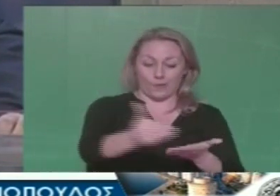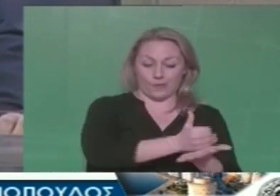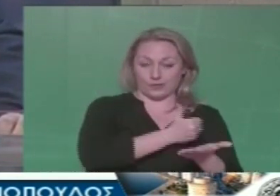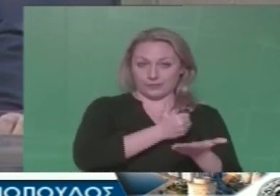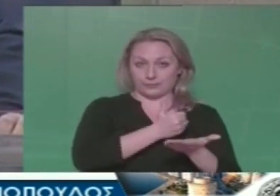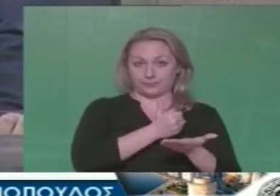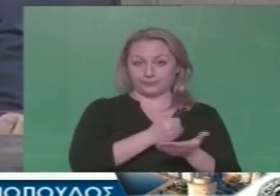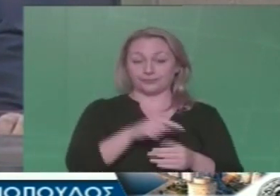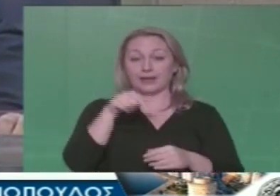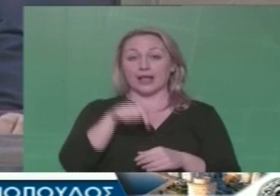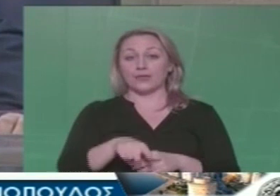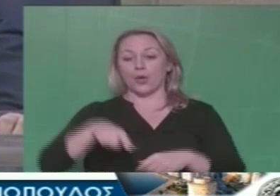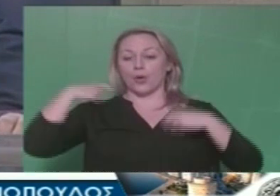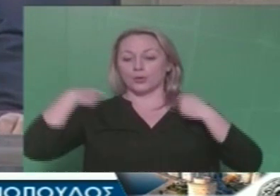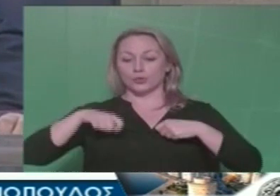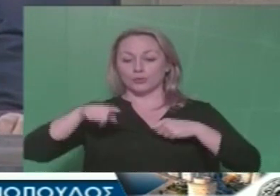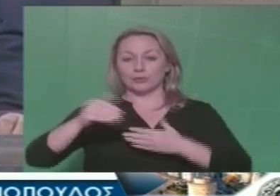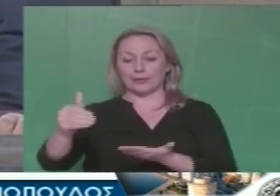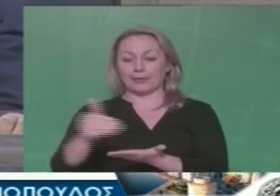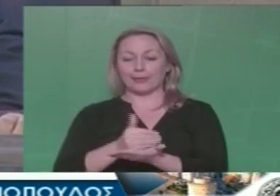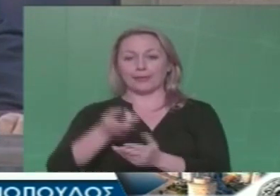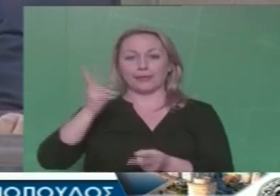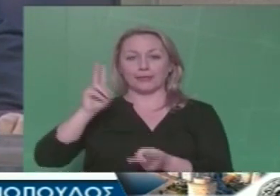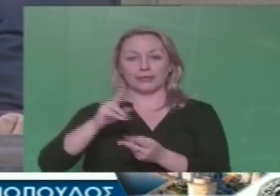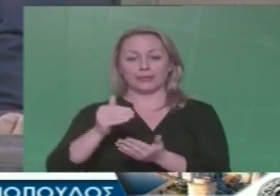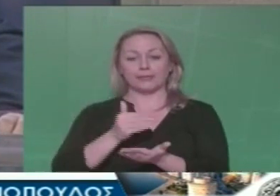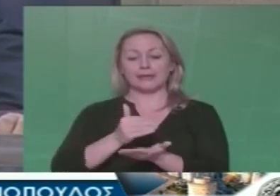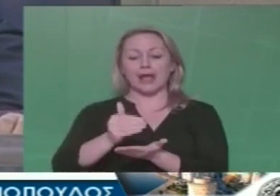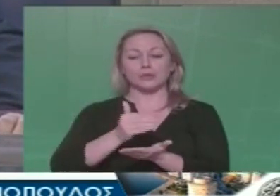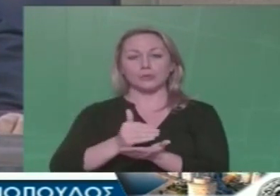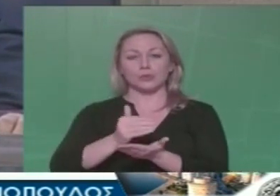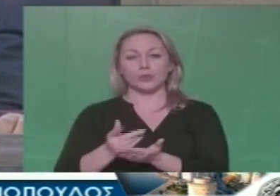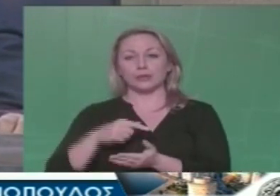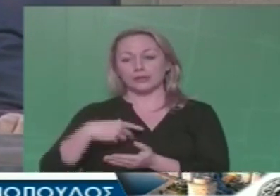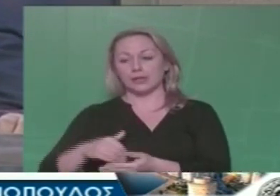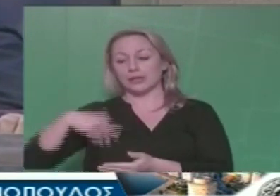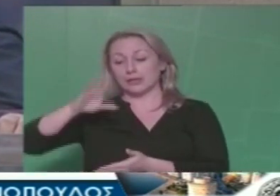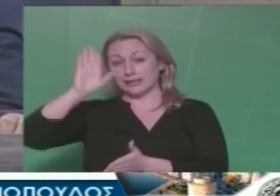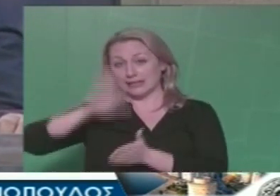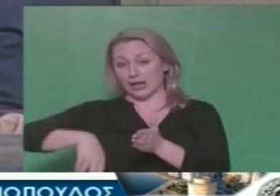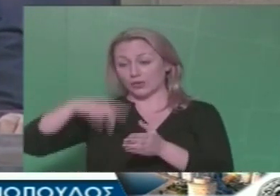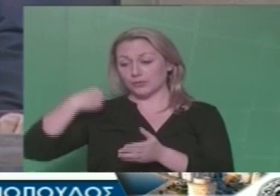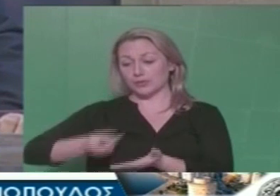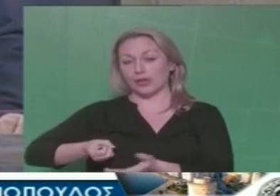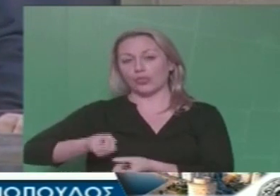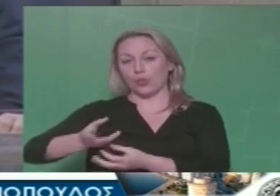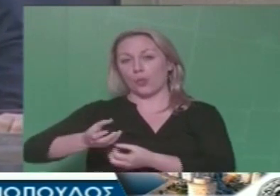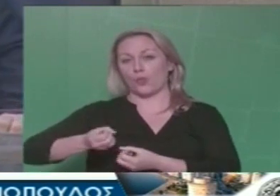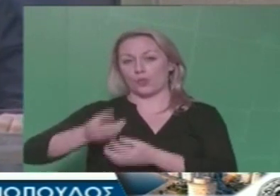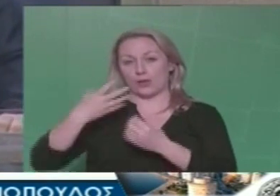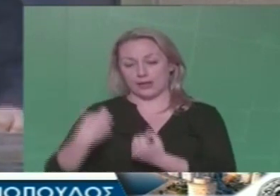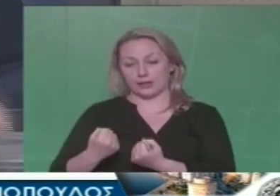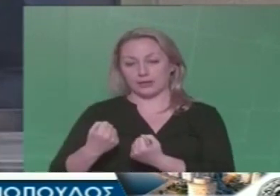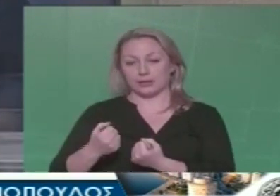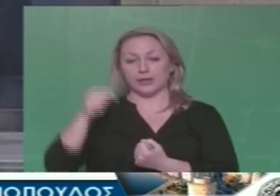μειώνουν αυτά που παίρνουν από τους πλούσιους της χώρας και τους δίνουν ακόμα περισσότερο στους τελευταίους. Έτσι, λοιπόν, το